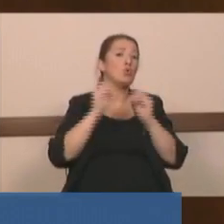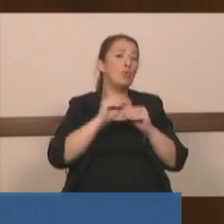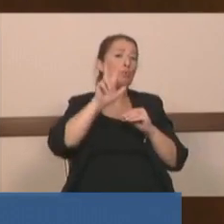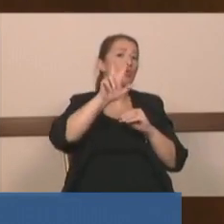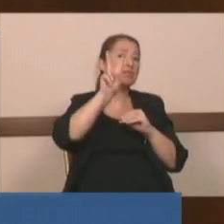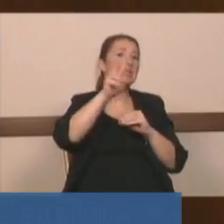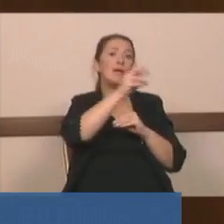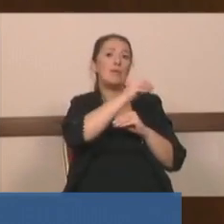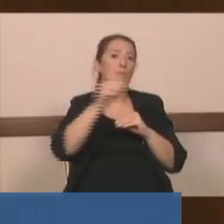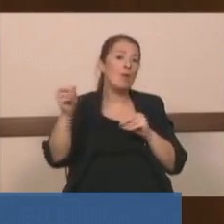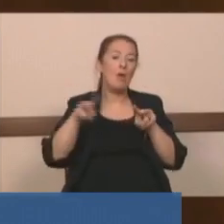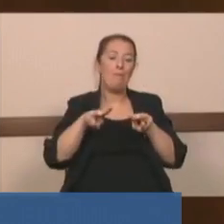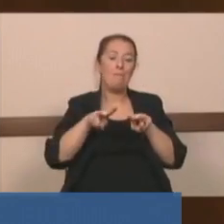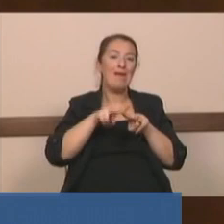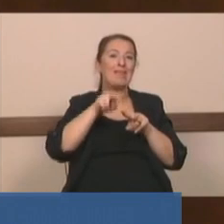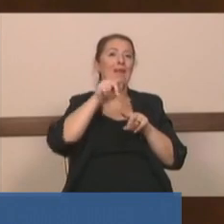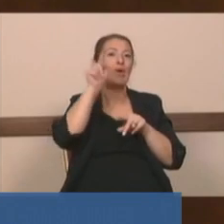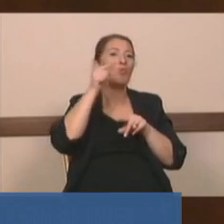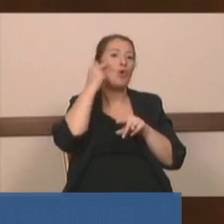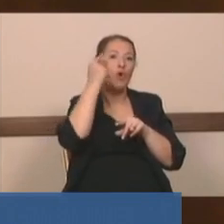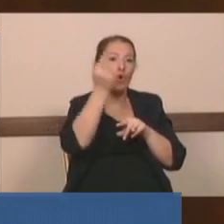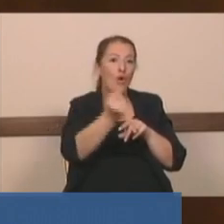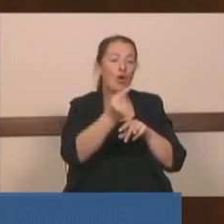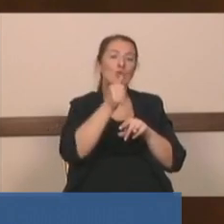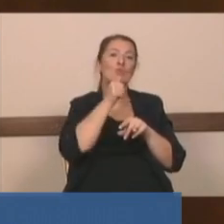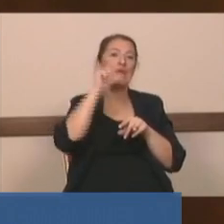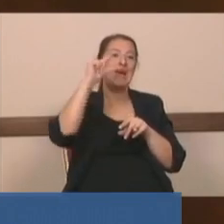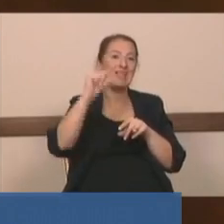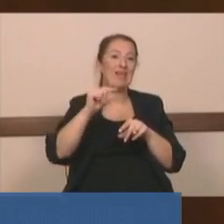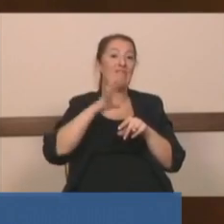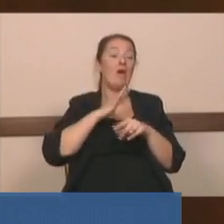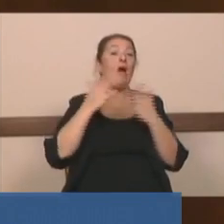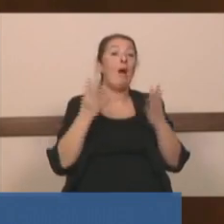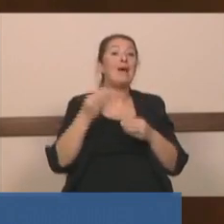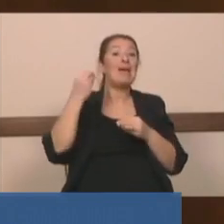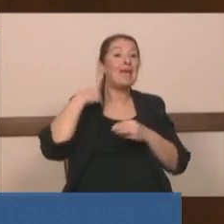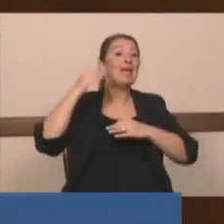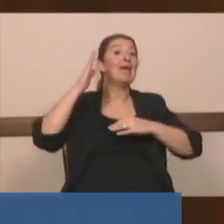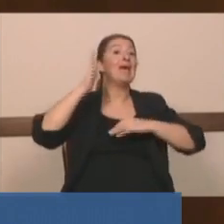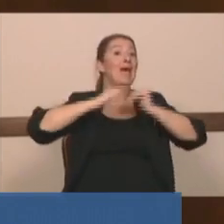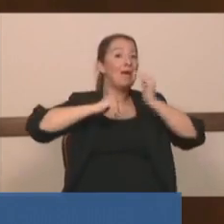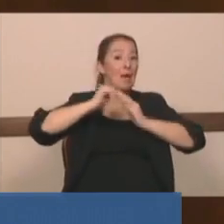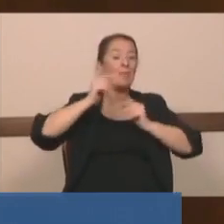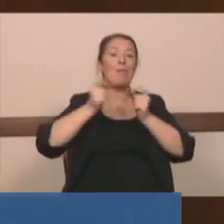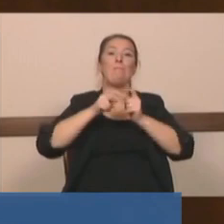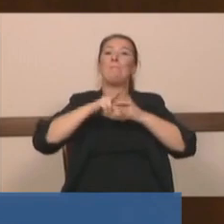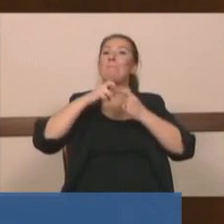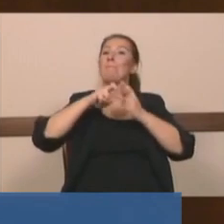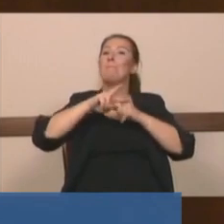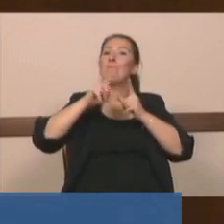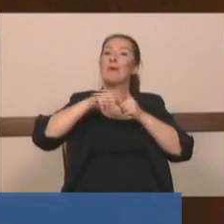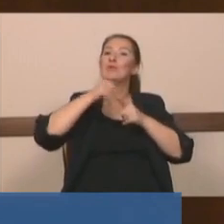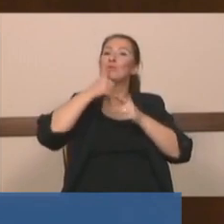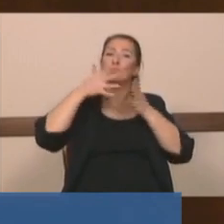iki milyon metreküp su azalması var. Ama yeni yapılan barajlarla ortaya çıkacak su ne kadar biliyor